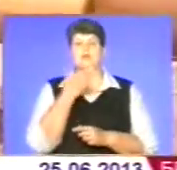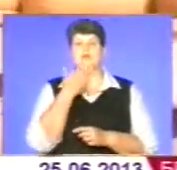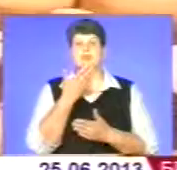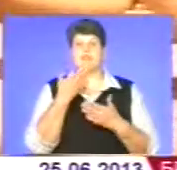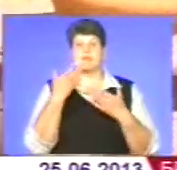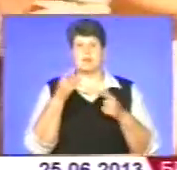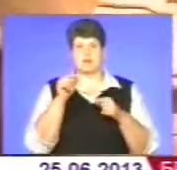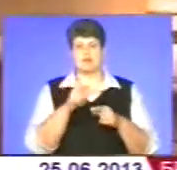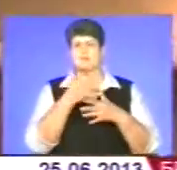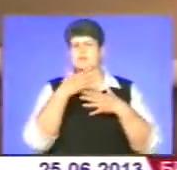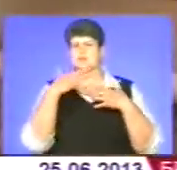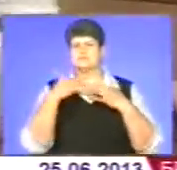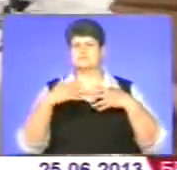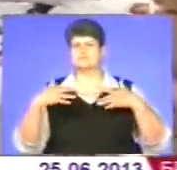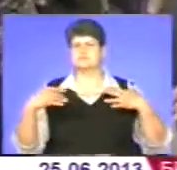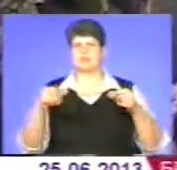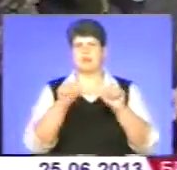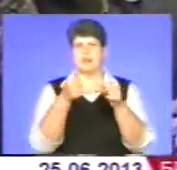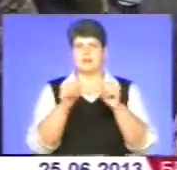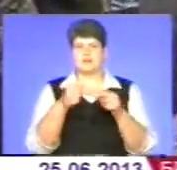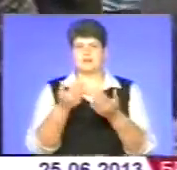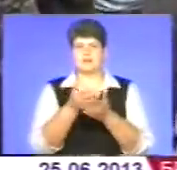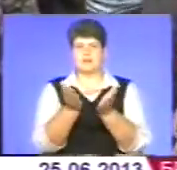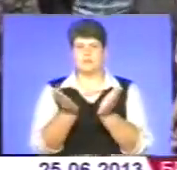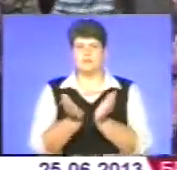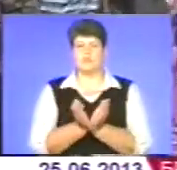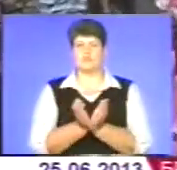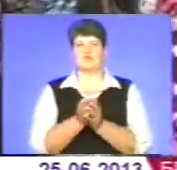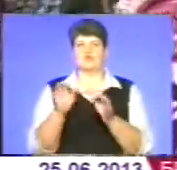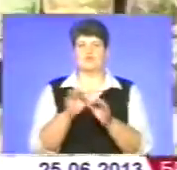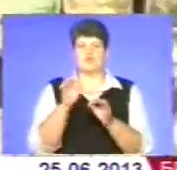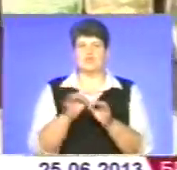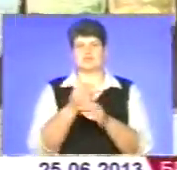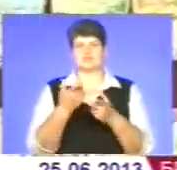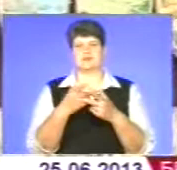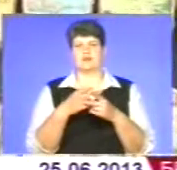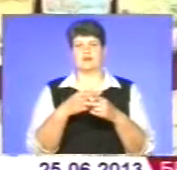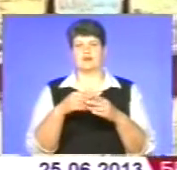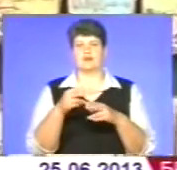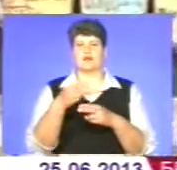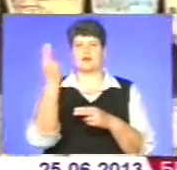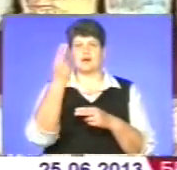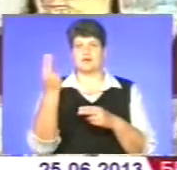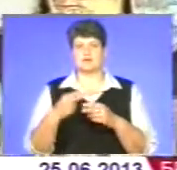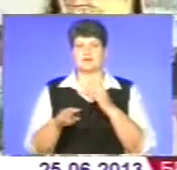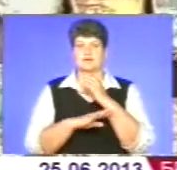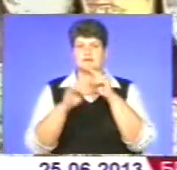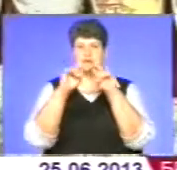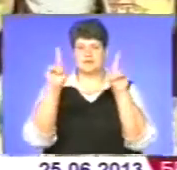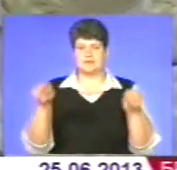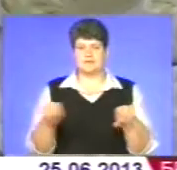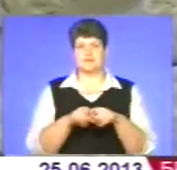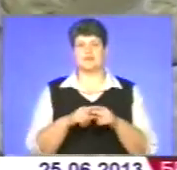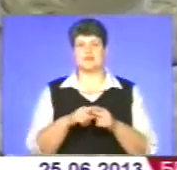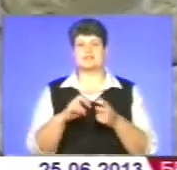майстрів. Глиняний посуд, вироби з дерева і металу, вишивка бісер, картини на деревині. Ганна Мельничук з Івано